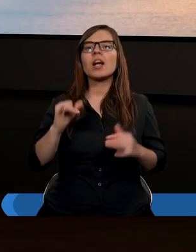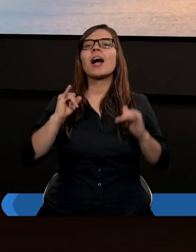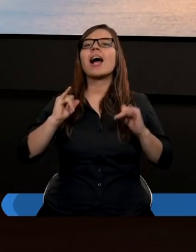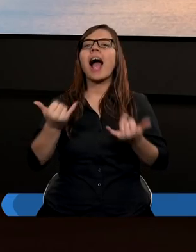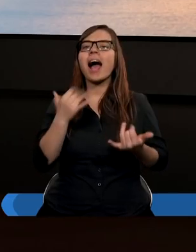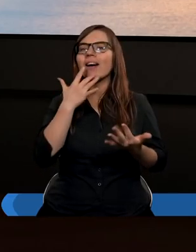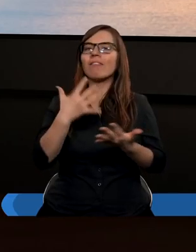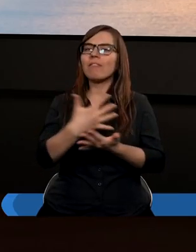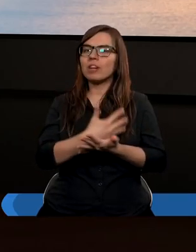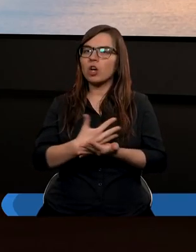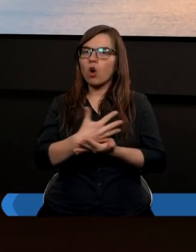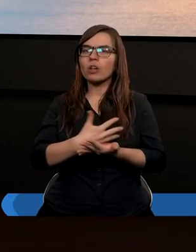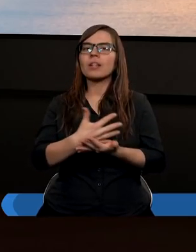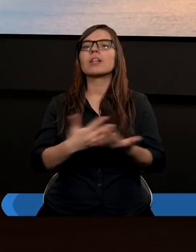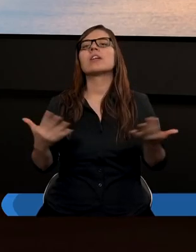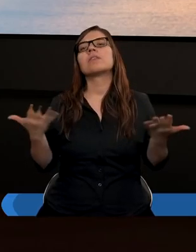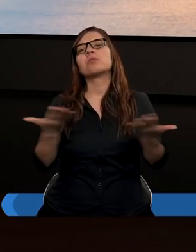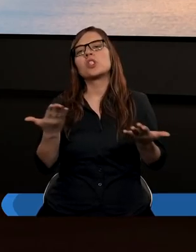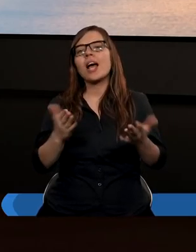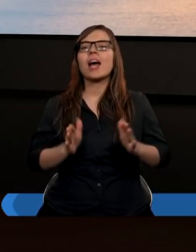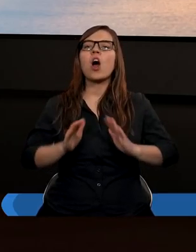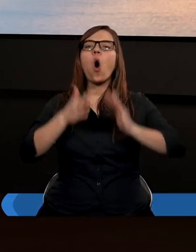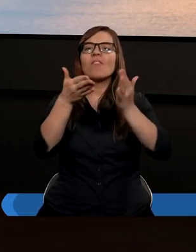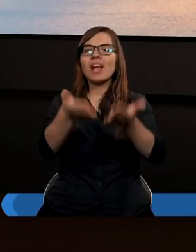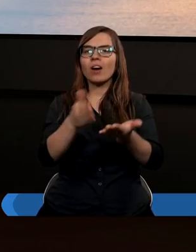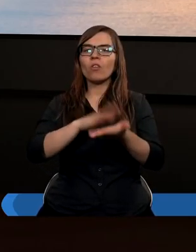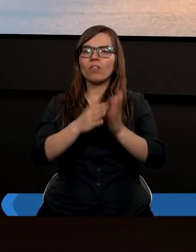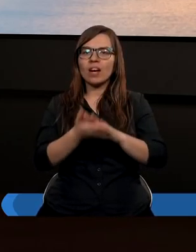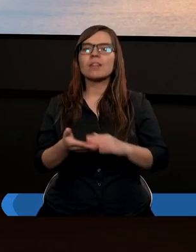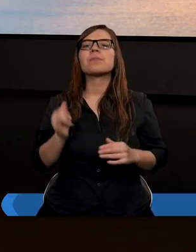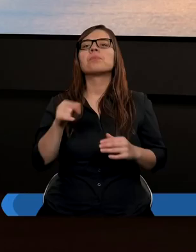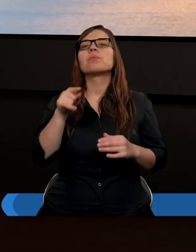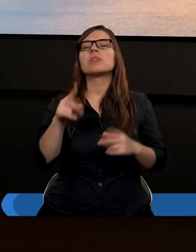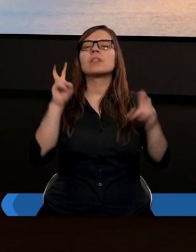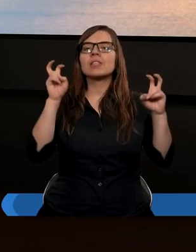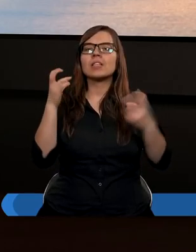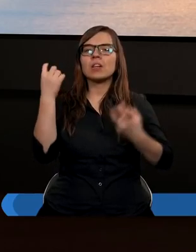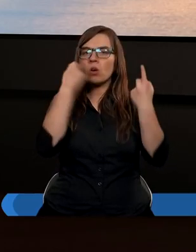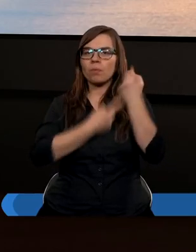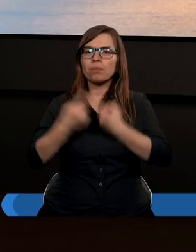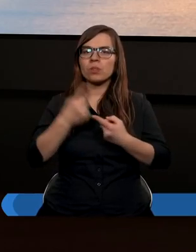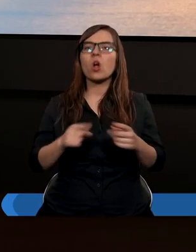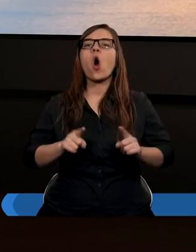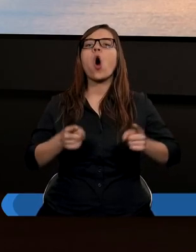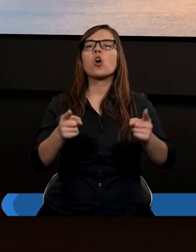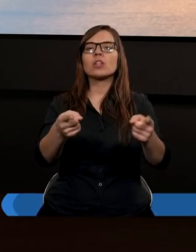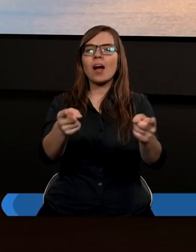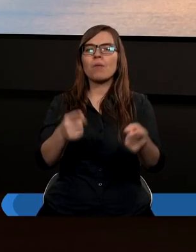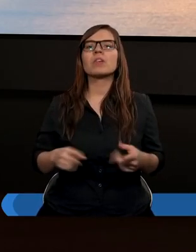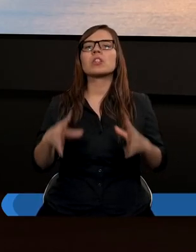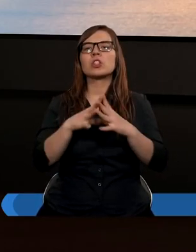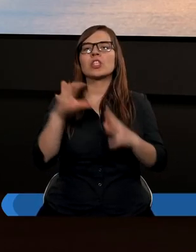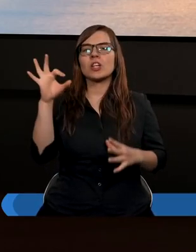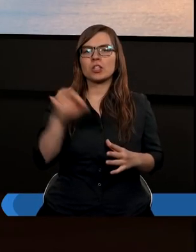wykorzystywać, gdzie składać. Tytuł dzisiejszego rozważania to Oddziaływanie